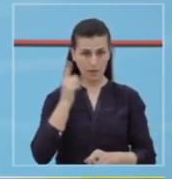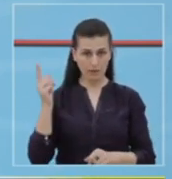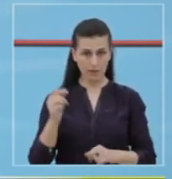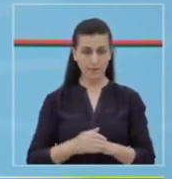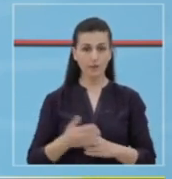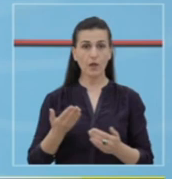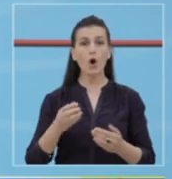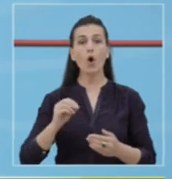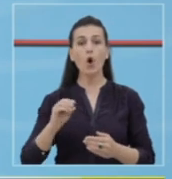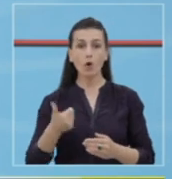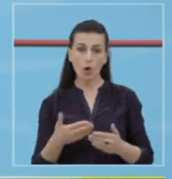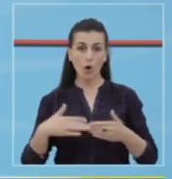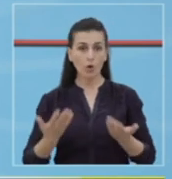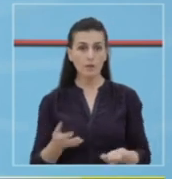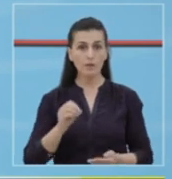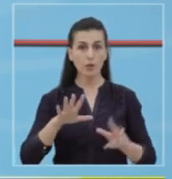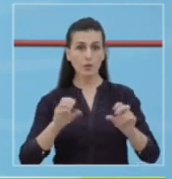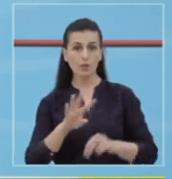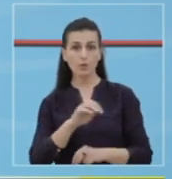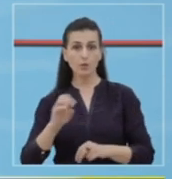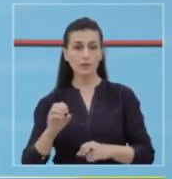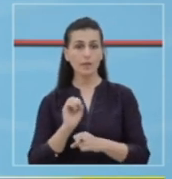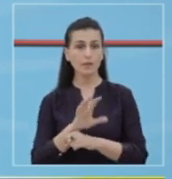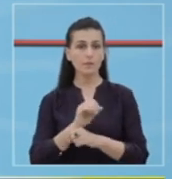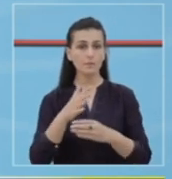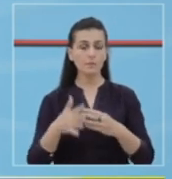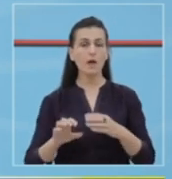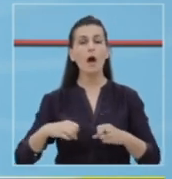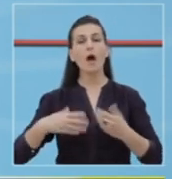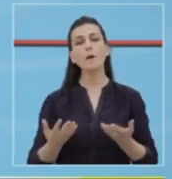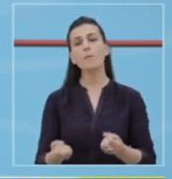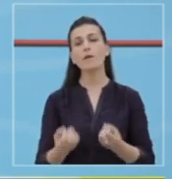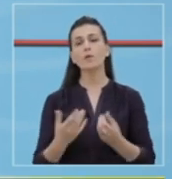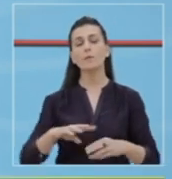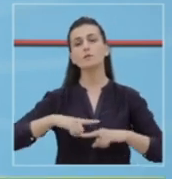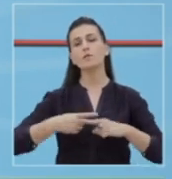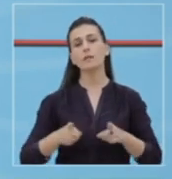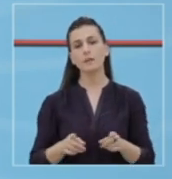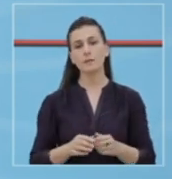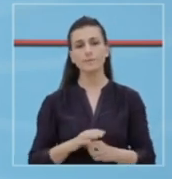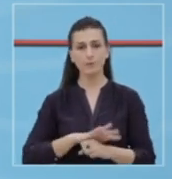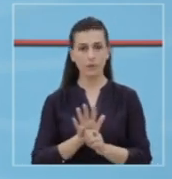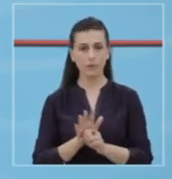gjelëbër 0800 20 20 për këshilim psikologjik apo të gjdoj informacion për-19.